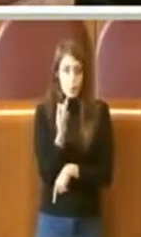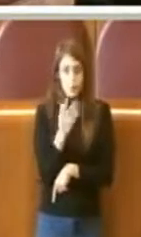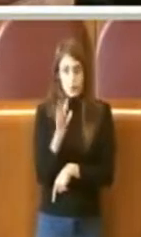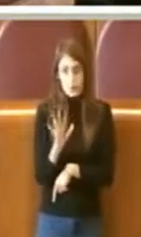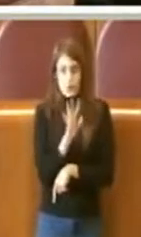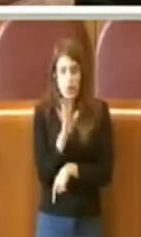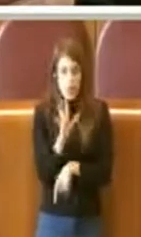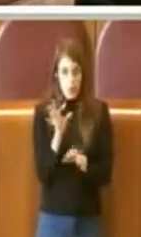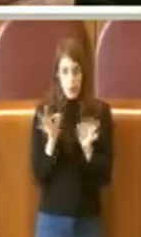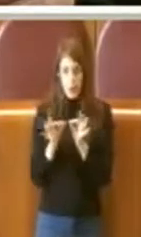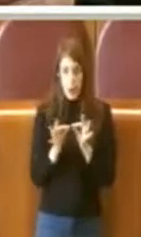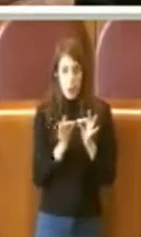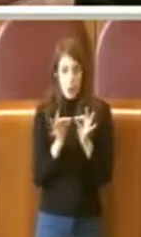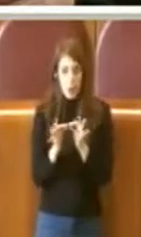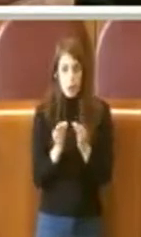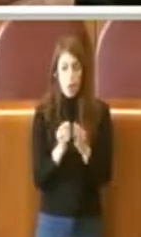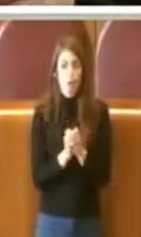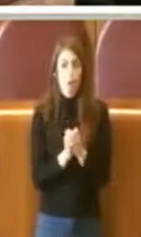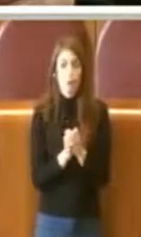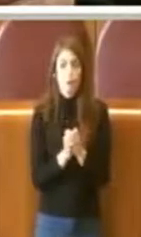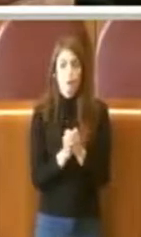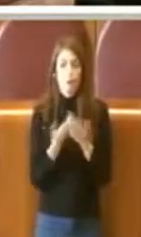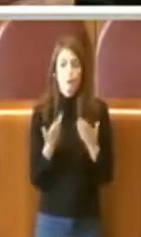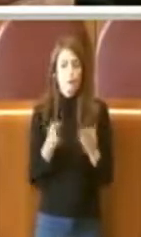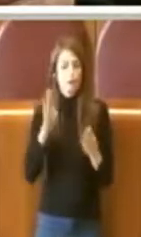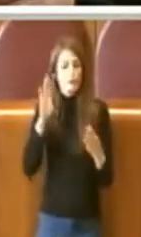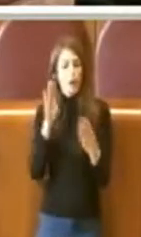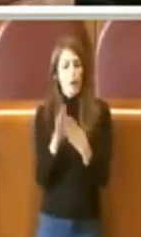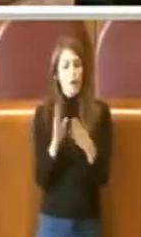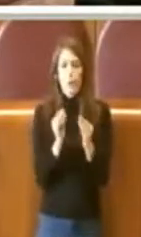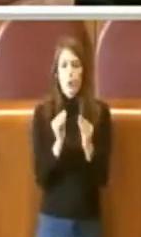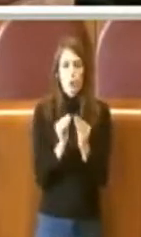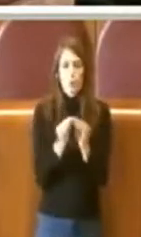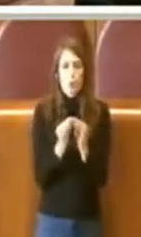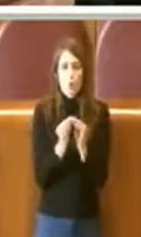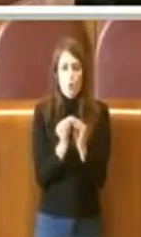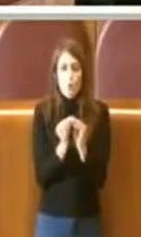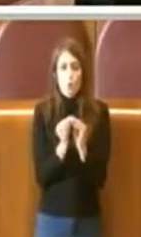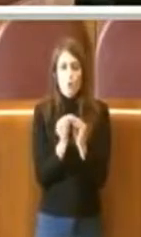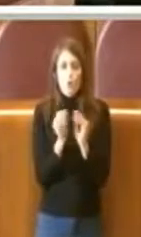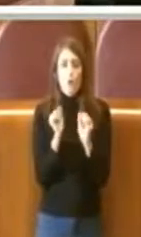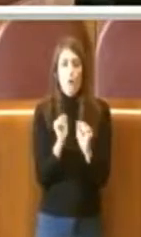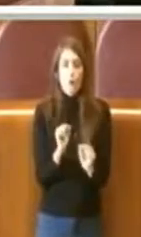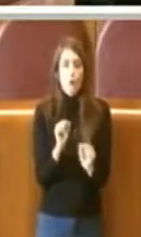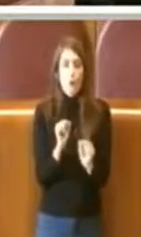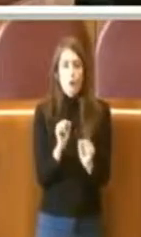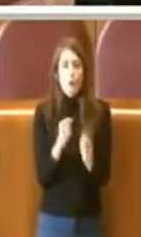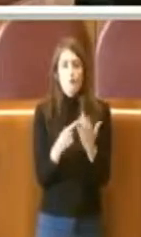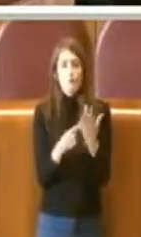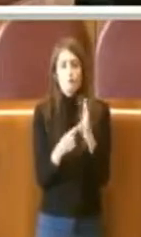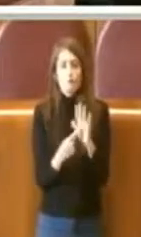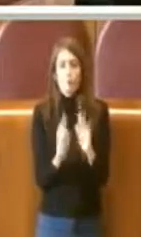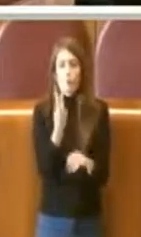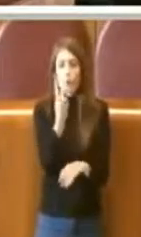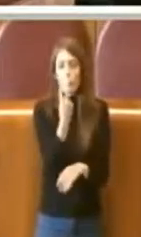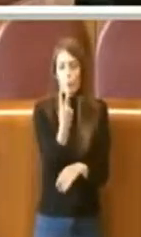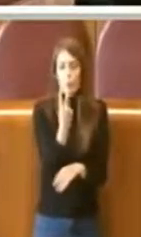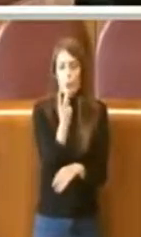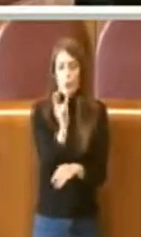sembra, abbiamo convenuto, l'approccio da tenere ad essere è un approccio che può essere rappresentato da due parole,